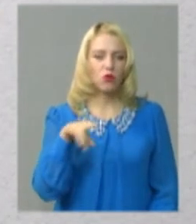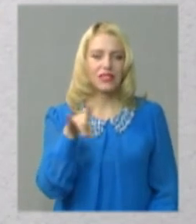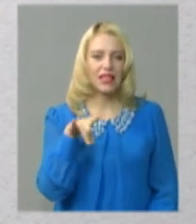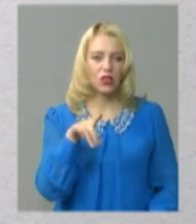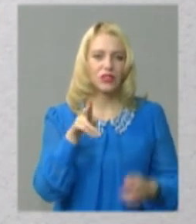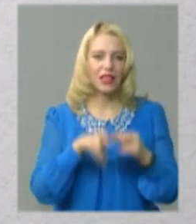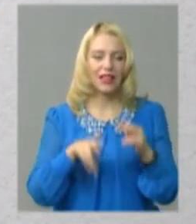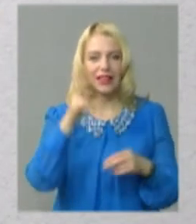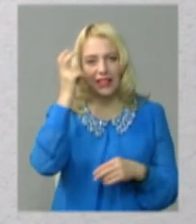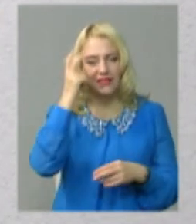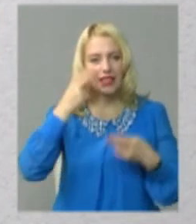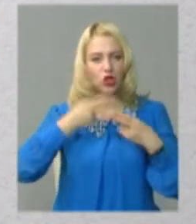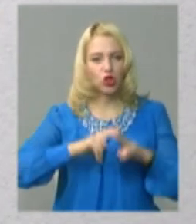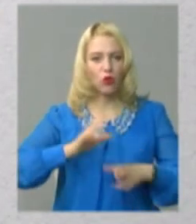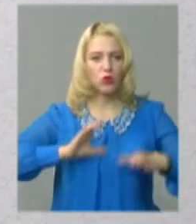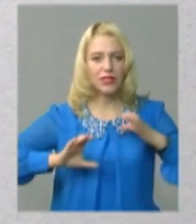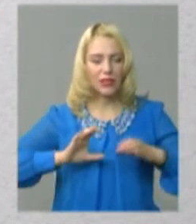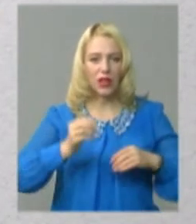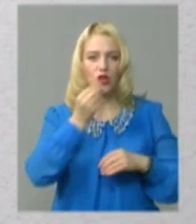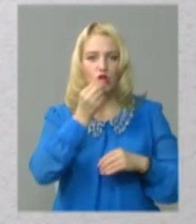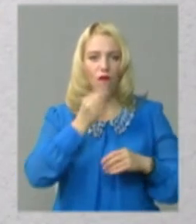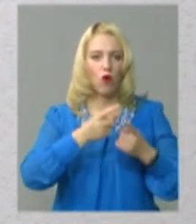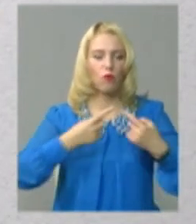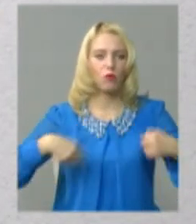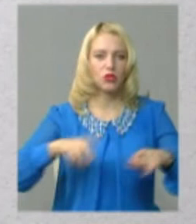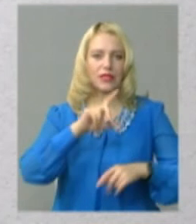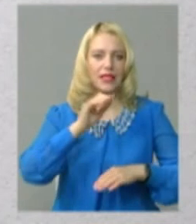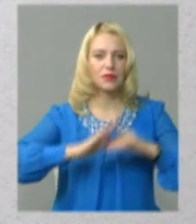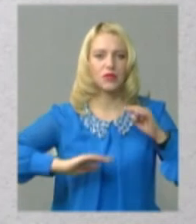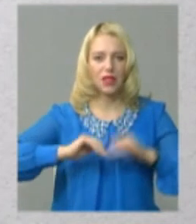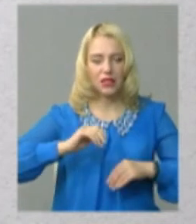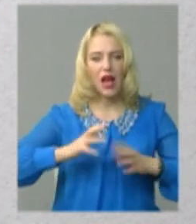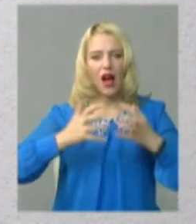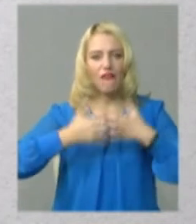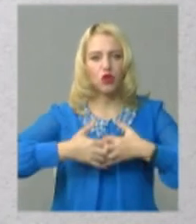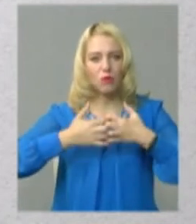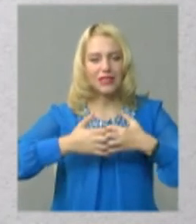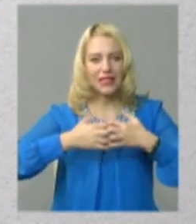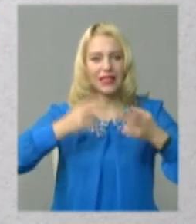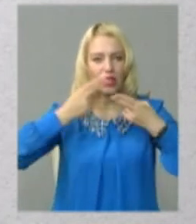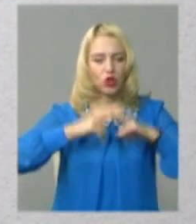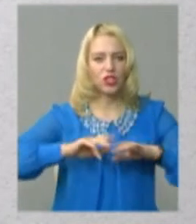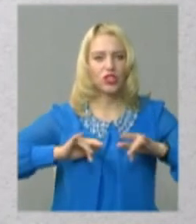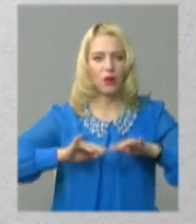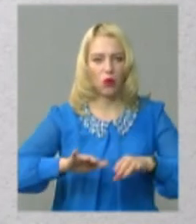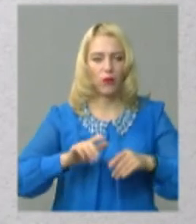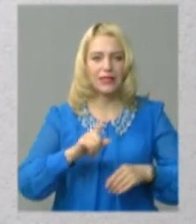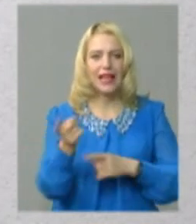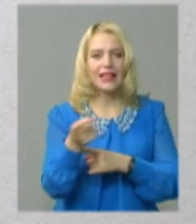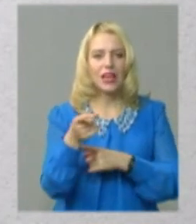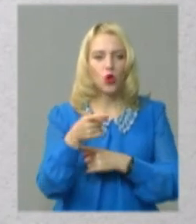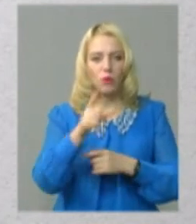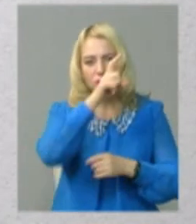Закінчив Київський технологічний інститут харчової промисловості за спеціальністю автоматизація технологічних процесів та